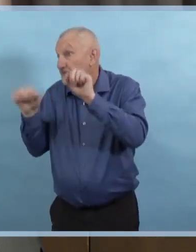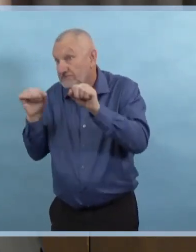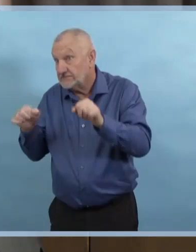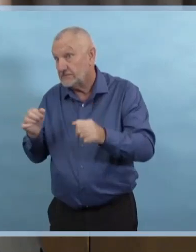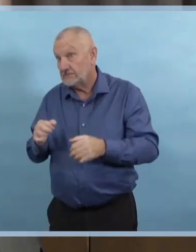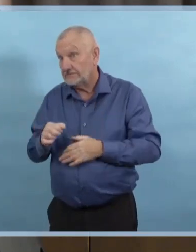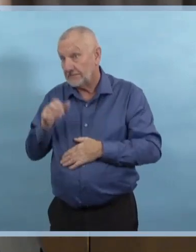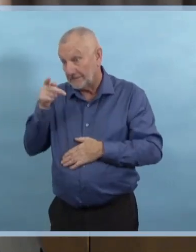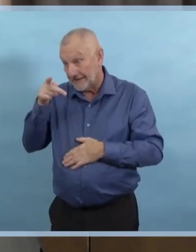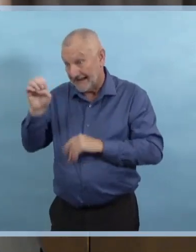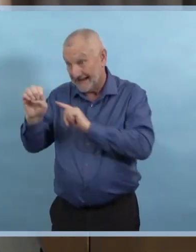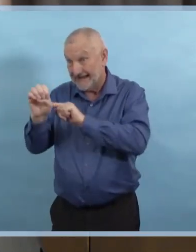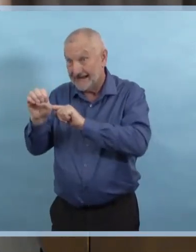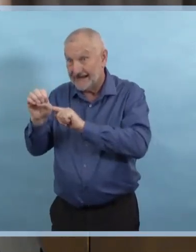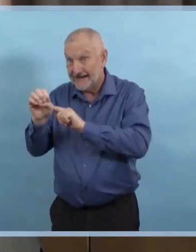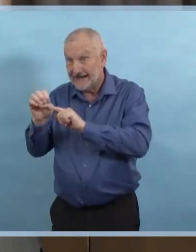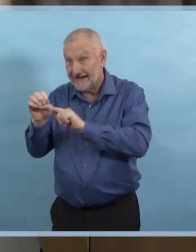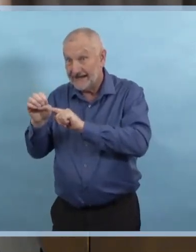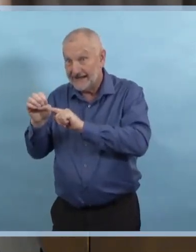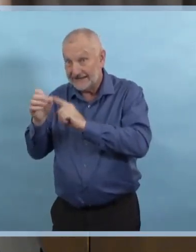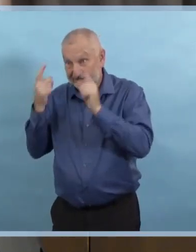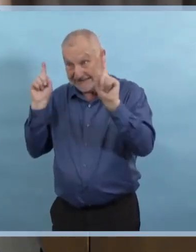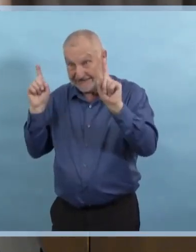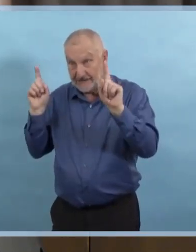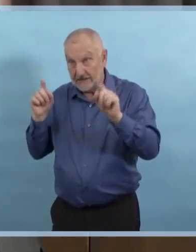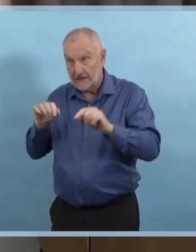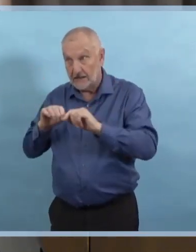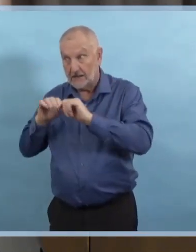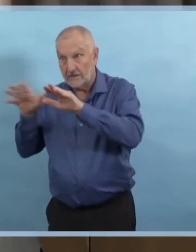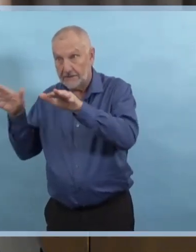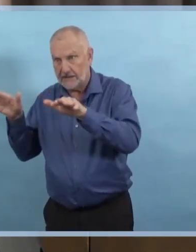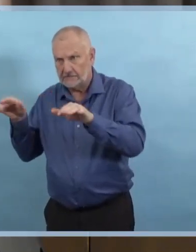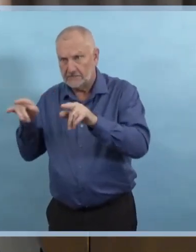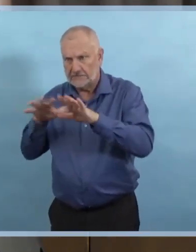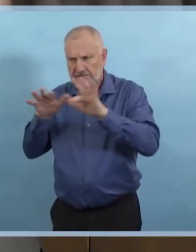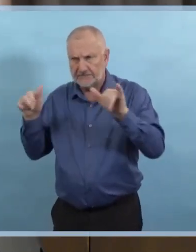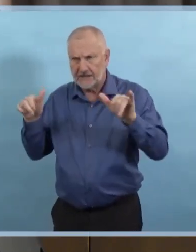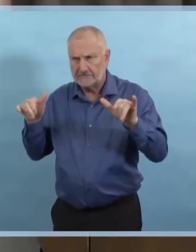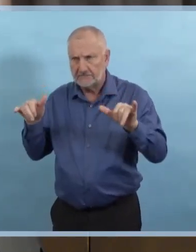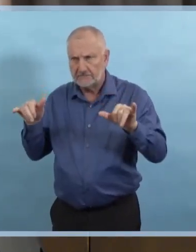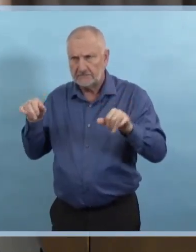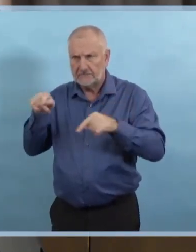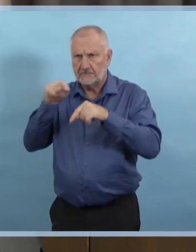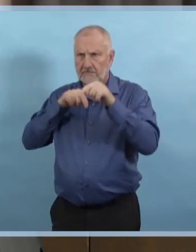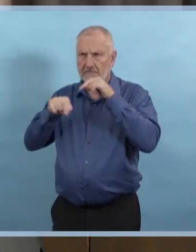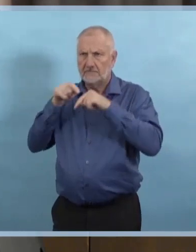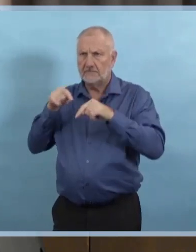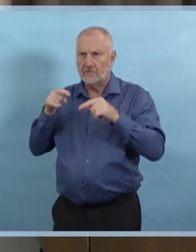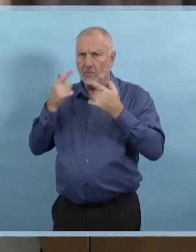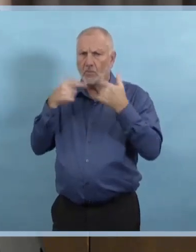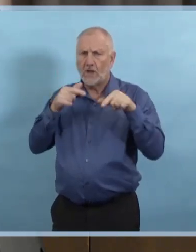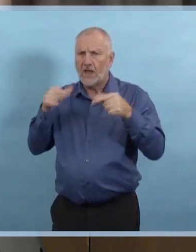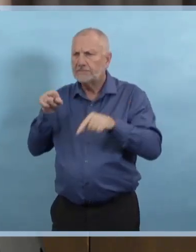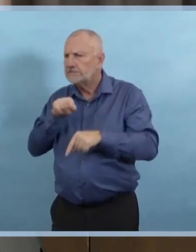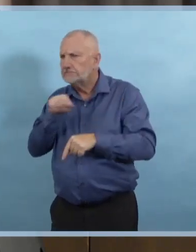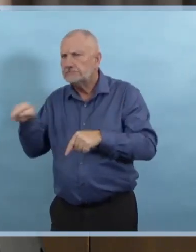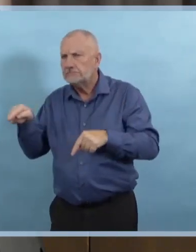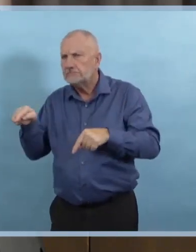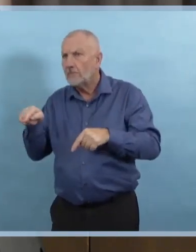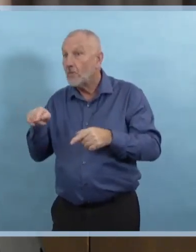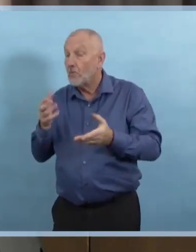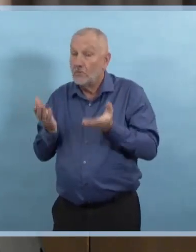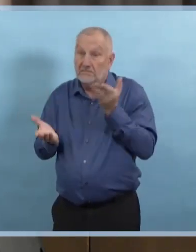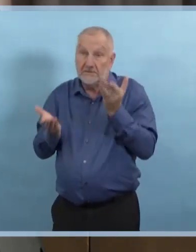que les gens étaient asymptomatiques lorsqu'ils sont arrivés. Il y a différentes raisons où ce sont des gens qui étaient